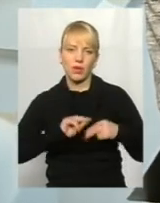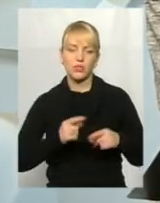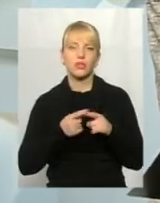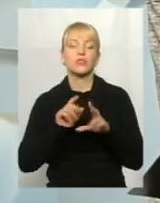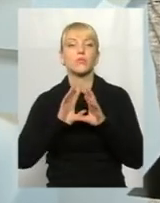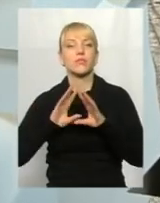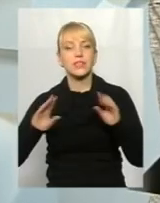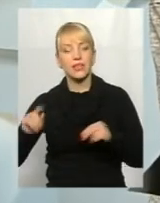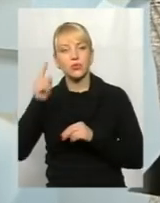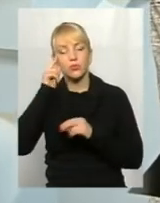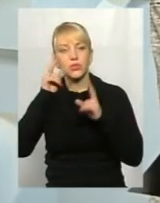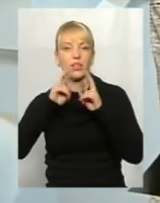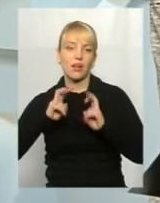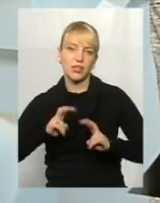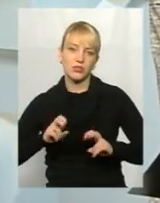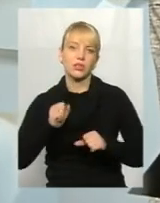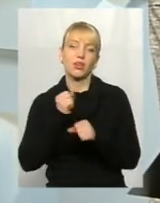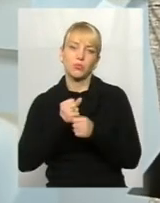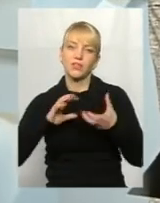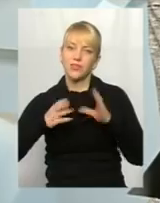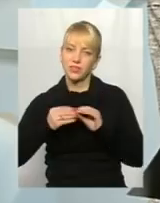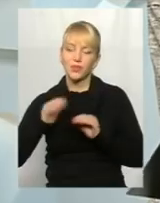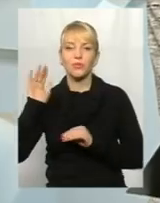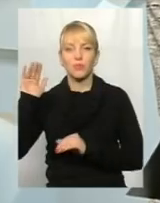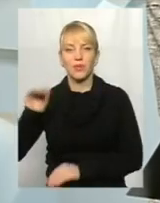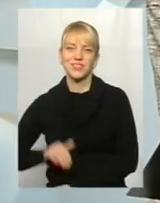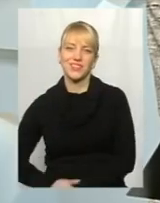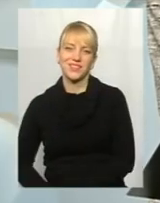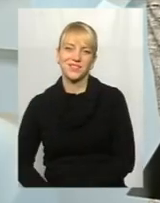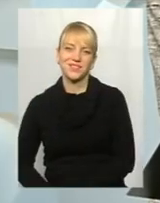цьому все. Думайте, аналізуйте, робіть висновки. Побачимось!